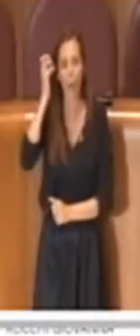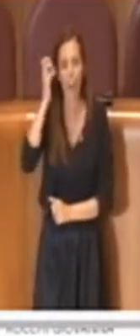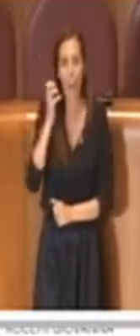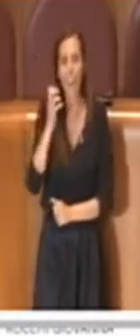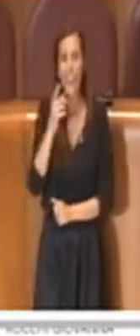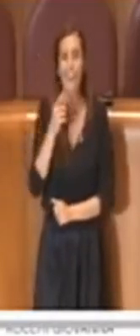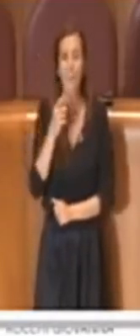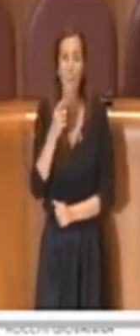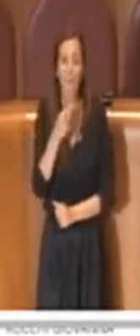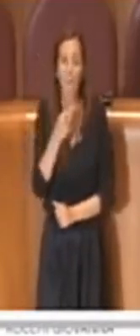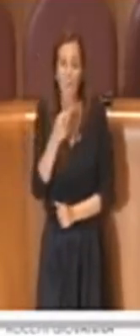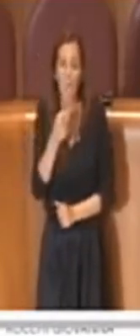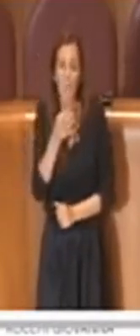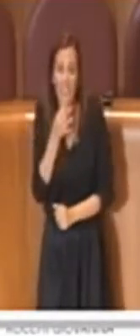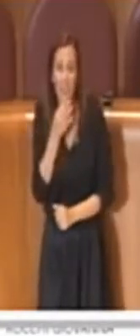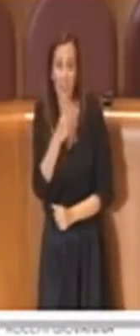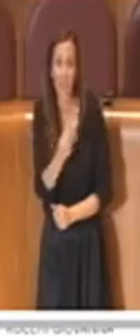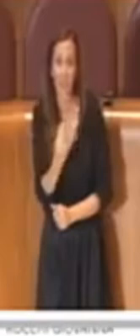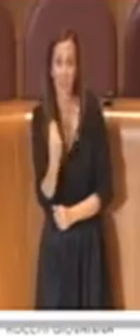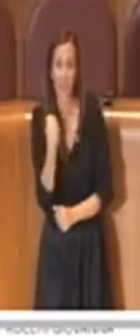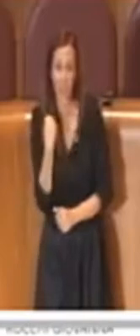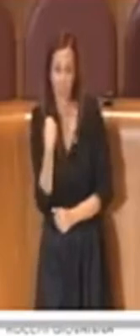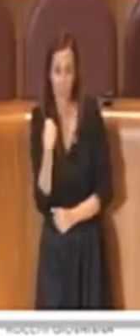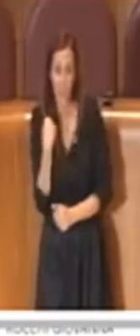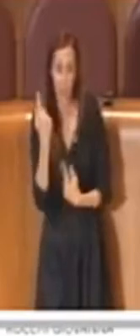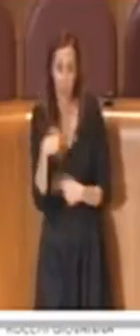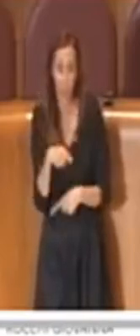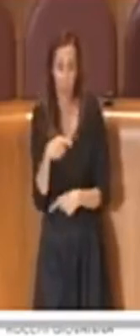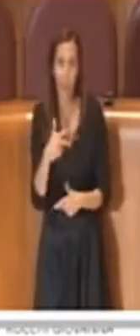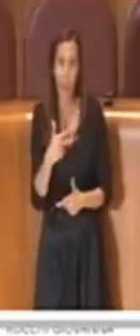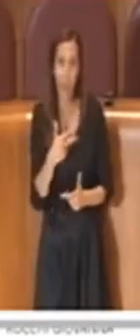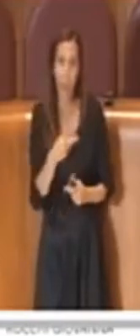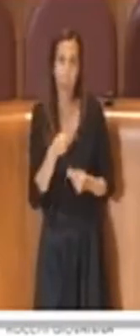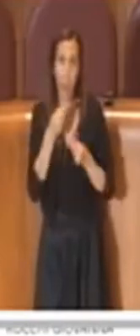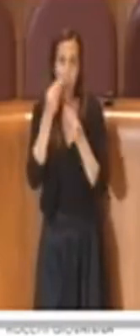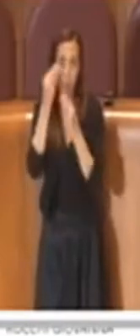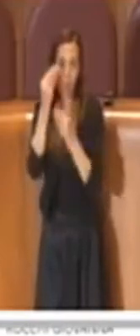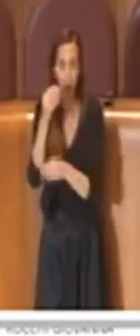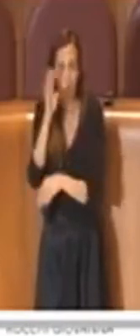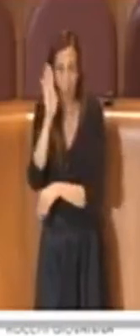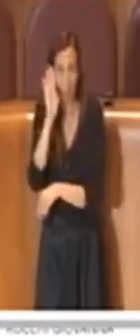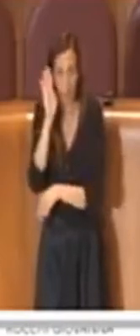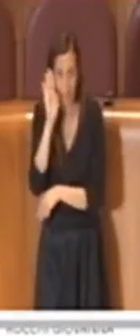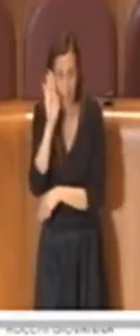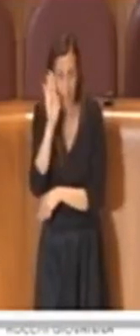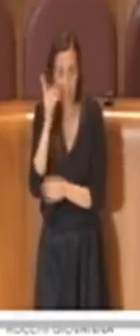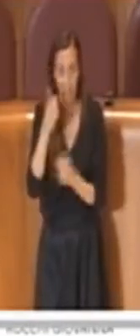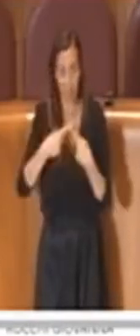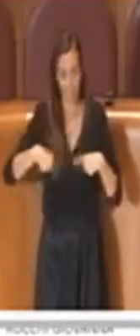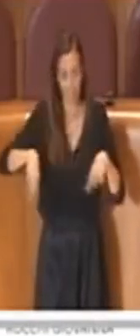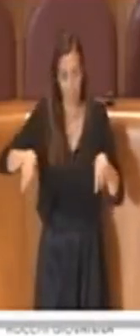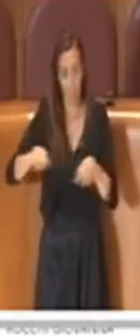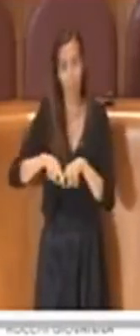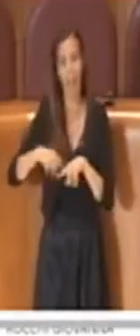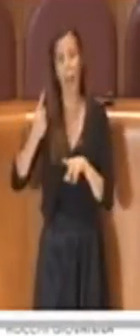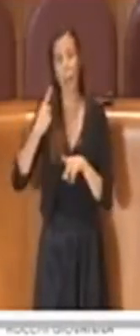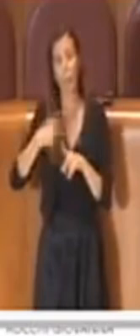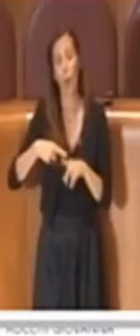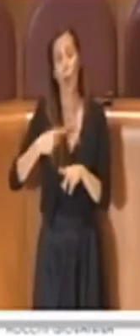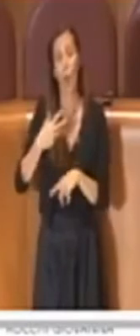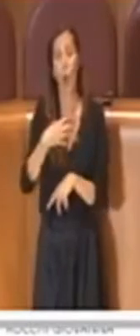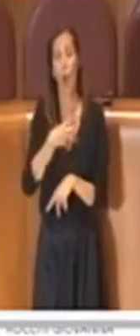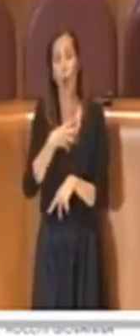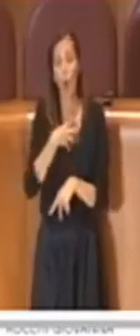definitiva se effettivamente per portare all'attenzione sia dell'Assemblea ma di tutti gli organi